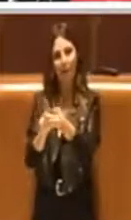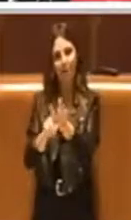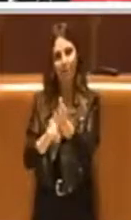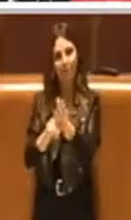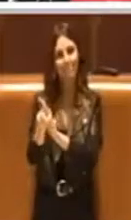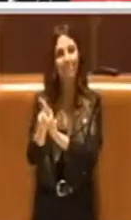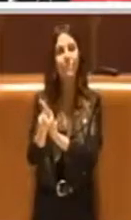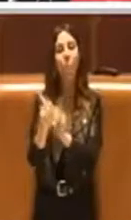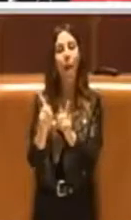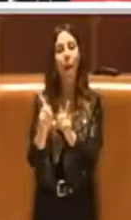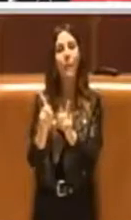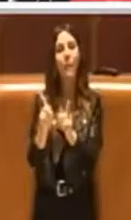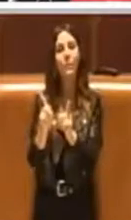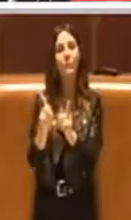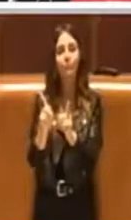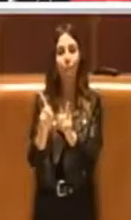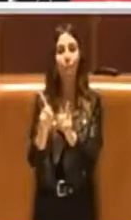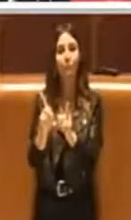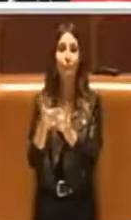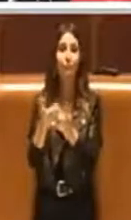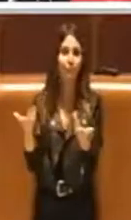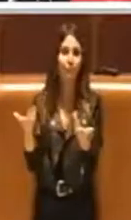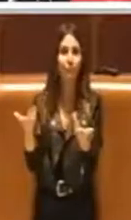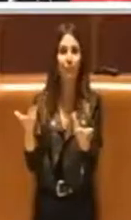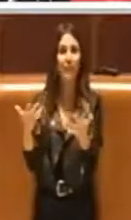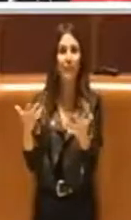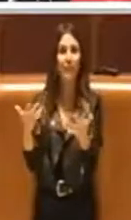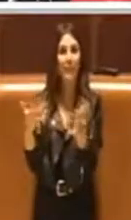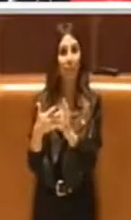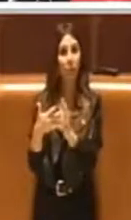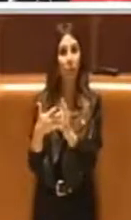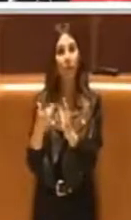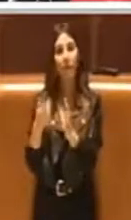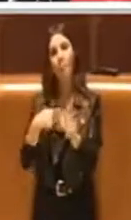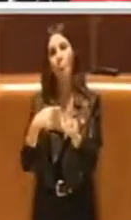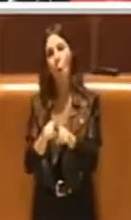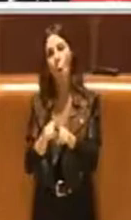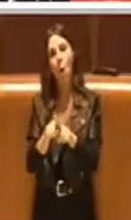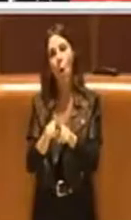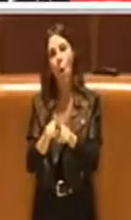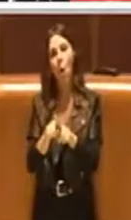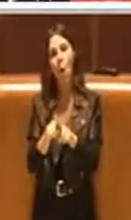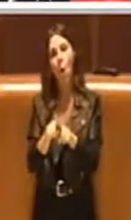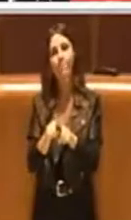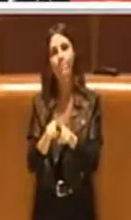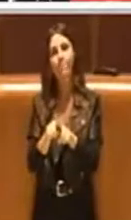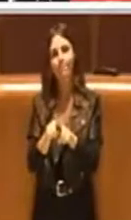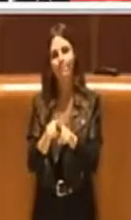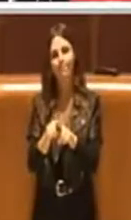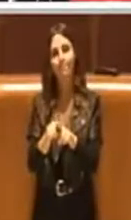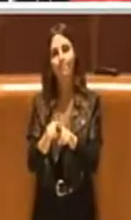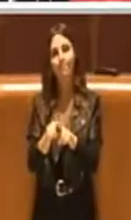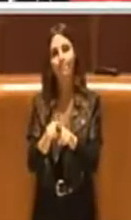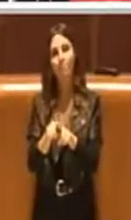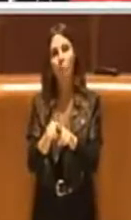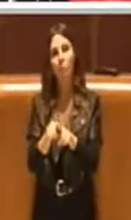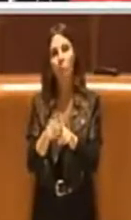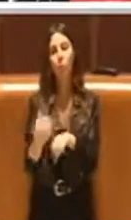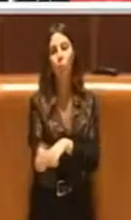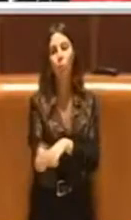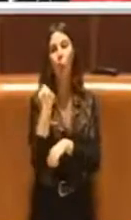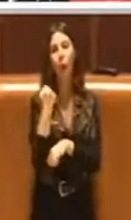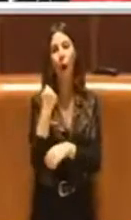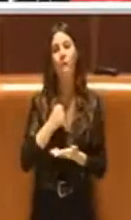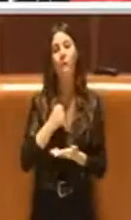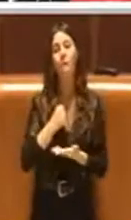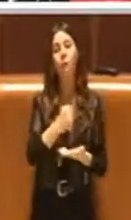permettere evidentemente sullo sfruttamento al meglio dei fondi